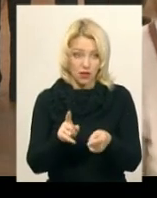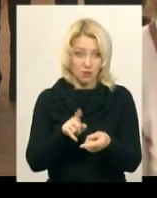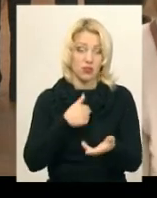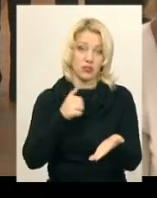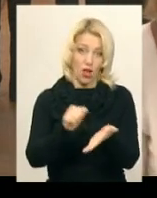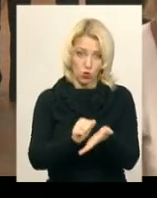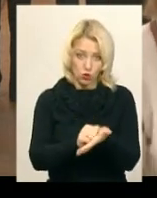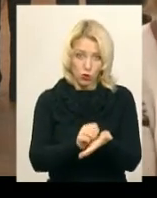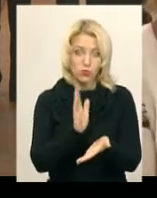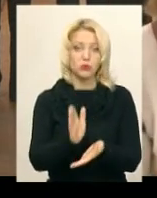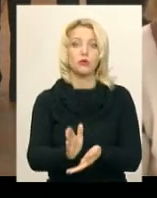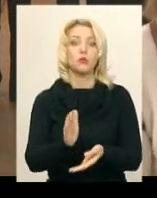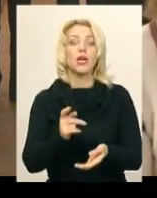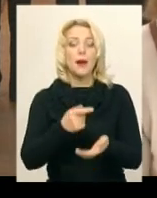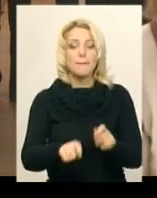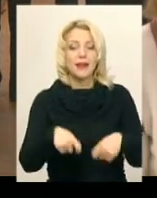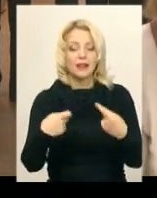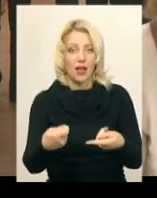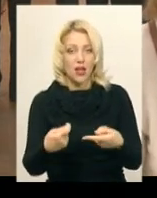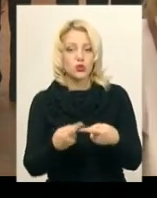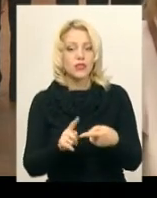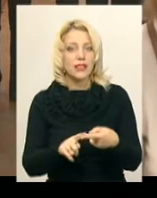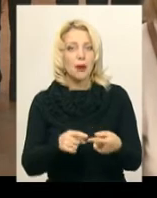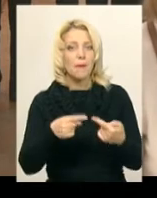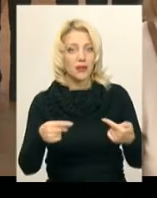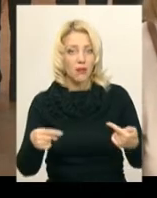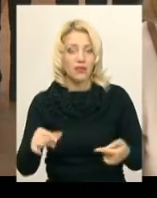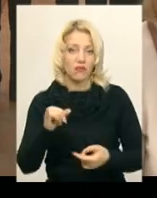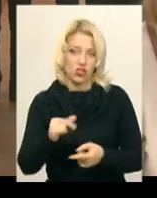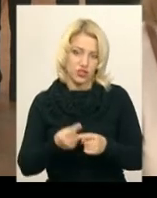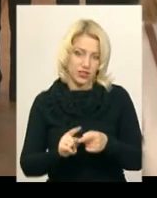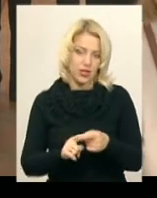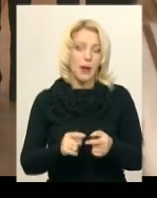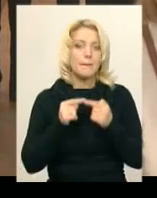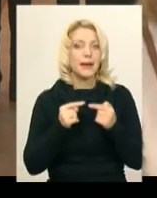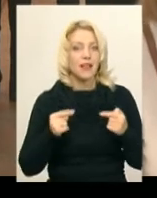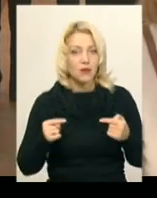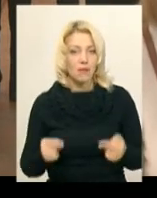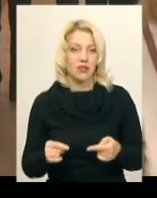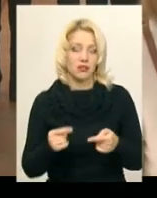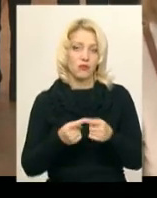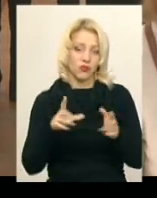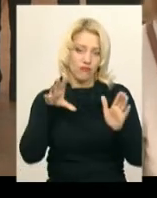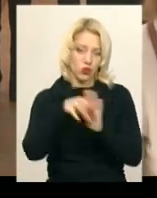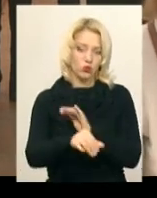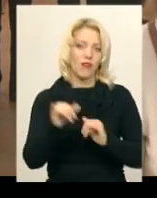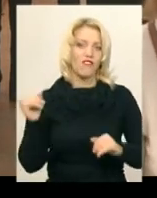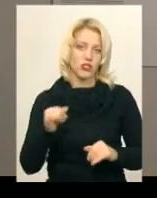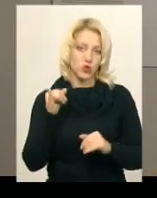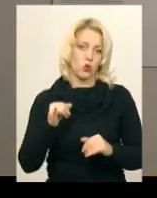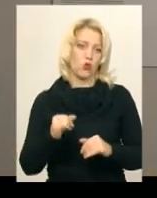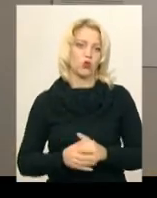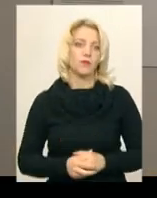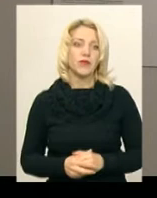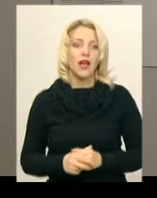задокументуємо передачу таких предметів. І ці предмети вже війдуть в історію практично.